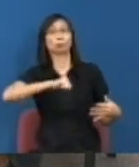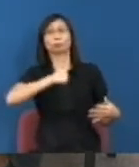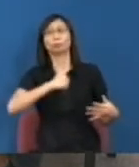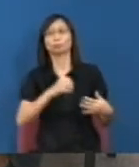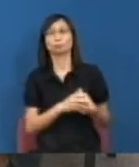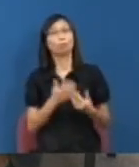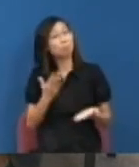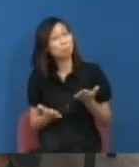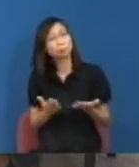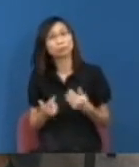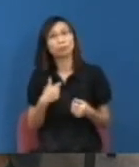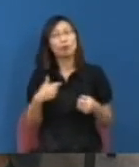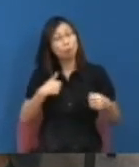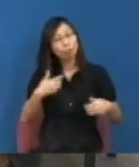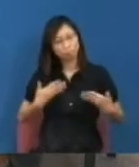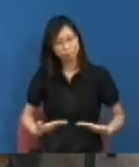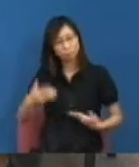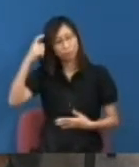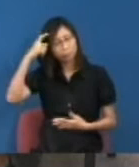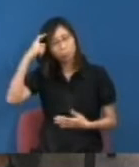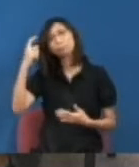知也不是今天才得知即是